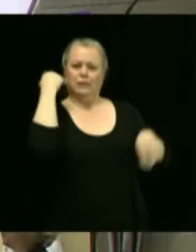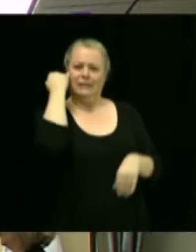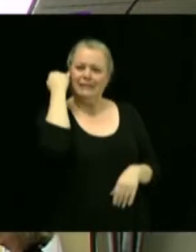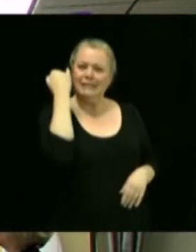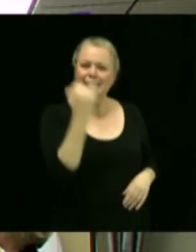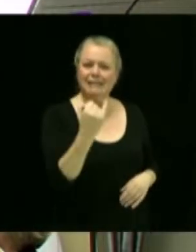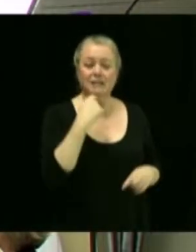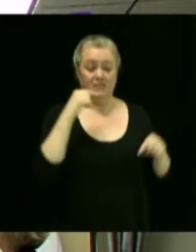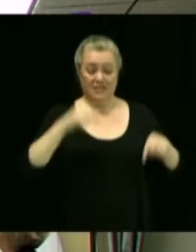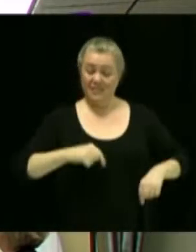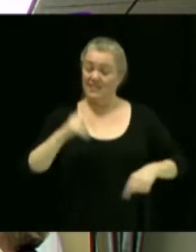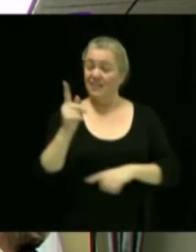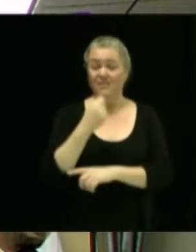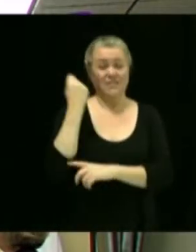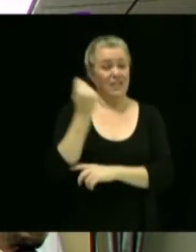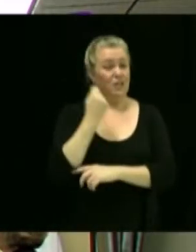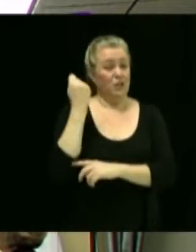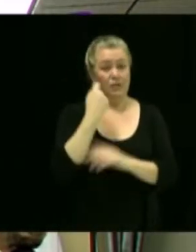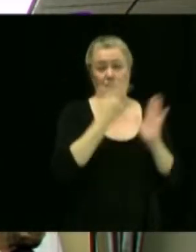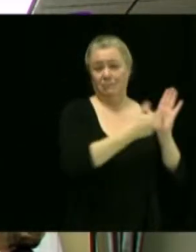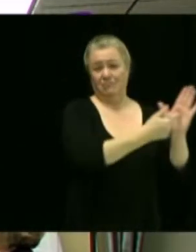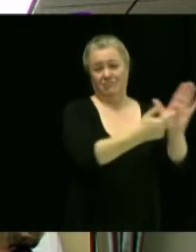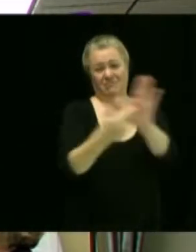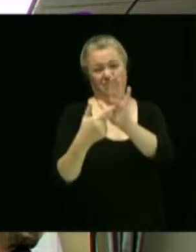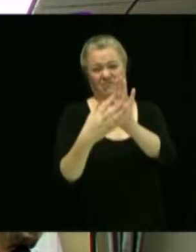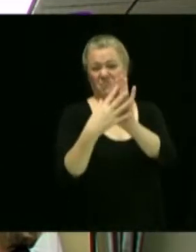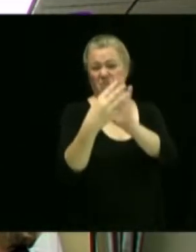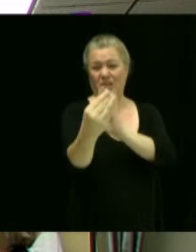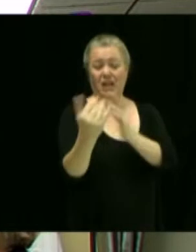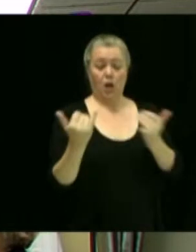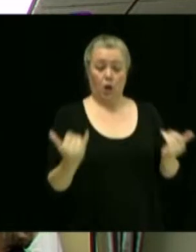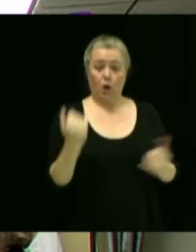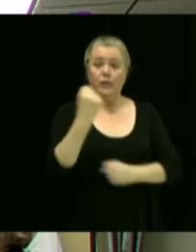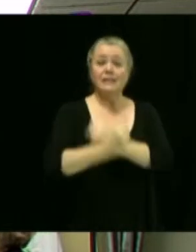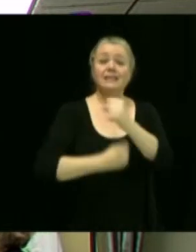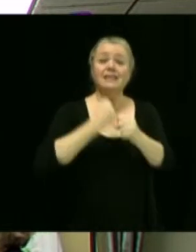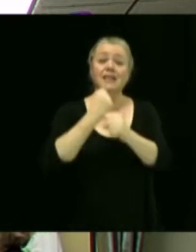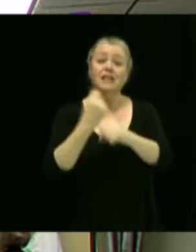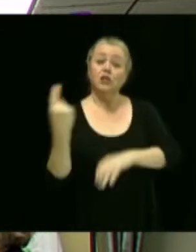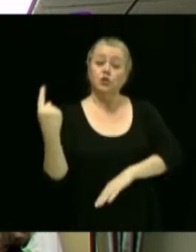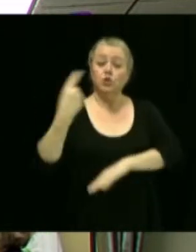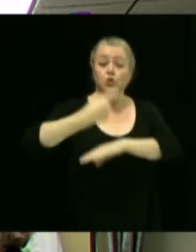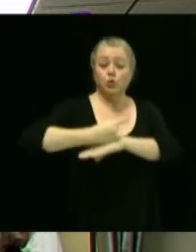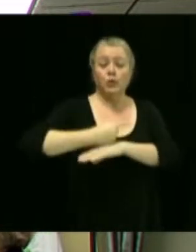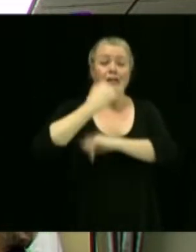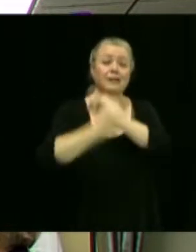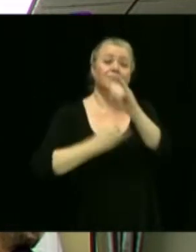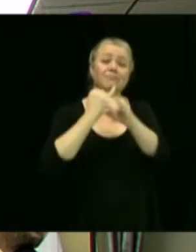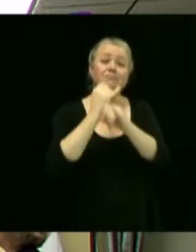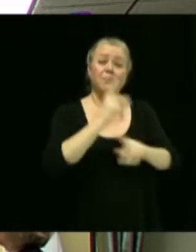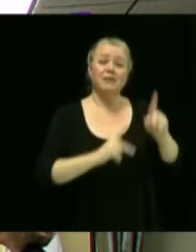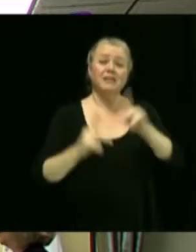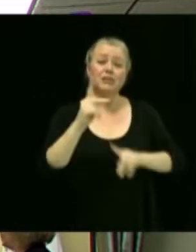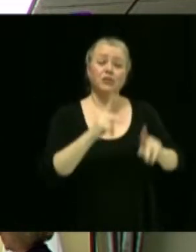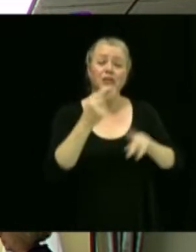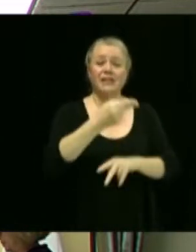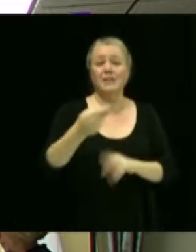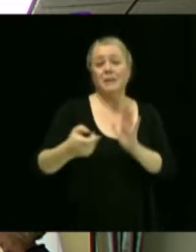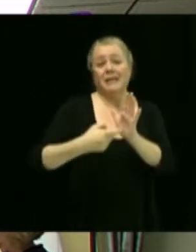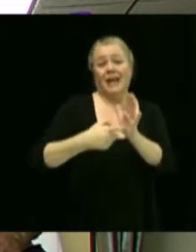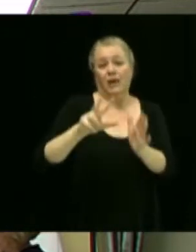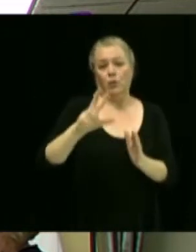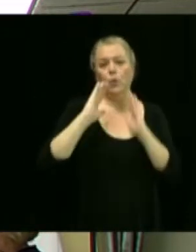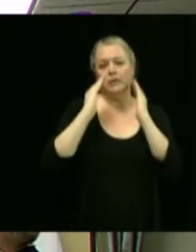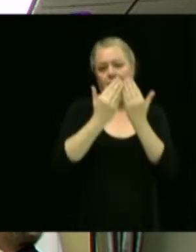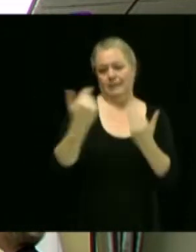québécoises. Cette année, la Journée internationale des personnes handicapées, que l'on célébrait vendredi, le 3 décembre, abordait la thématique « S'engager